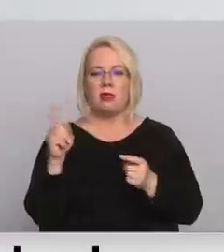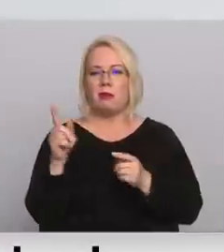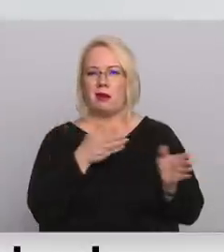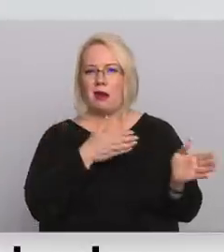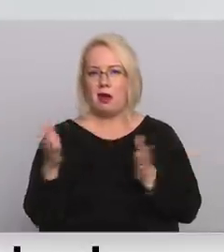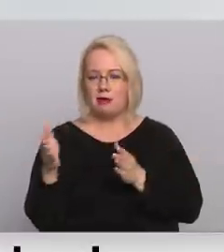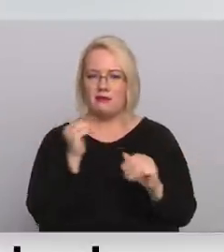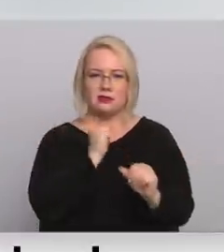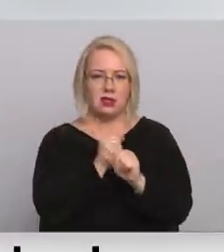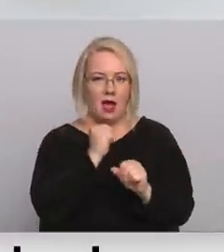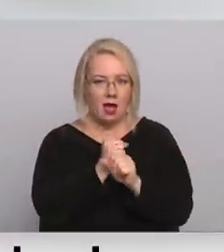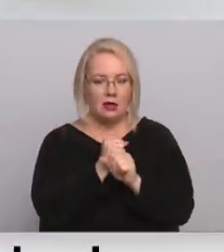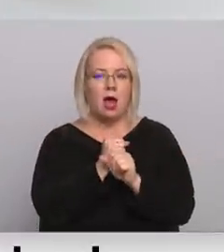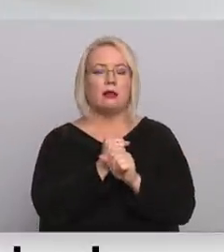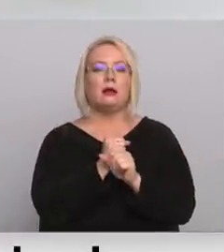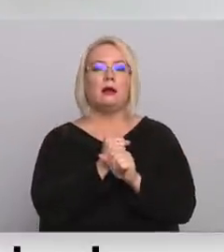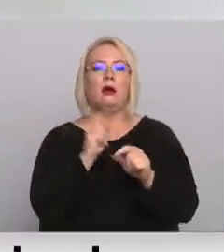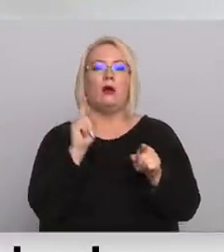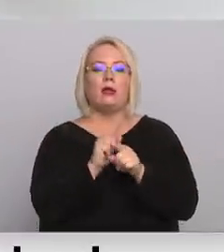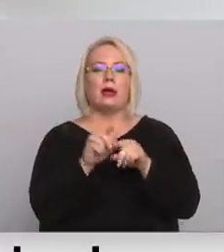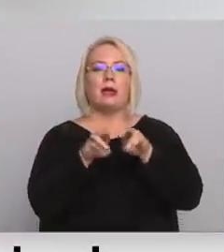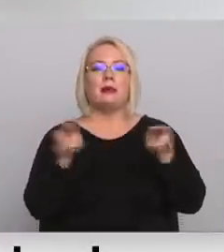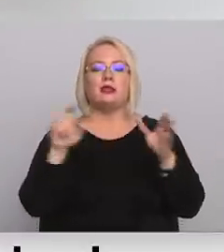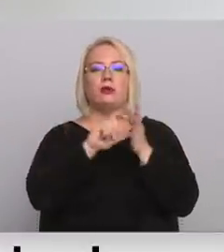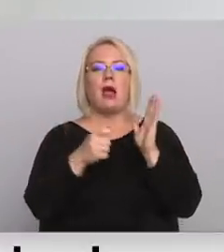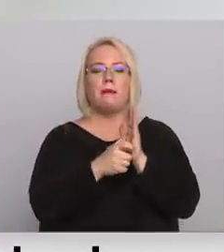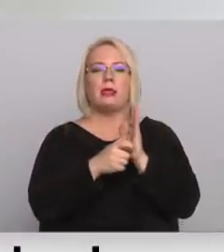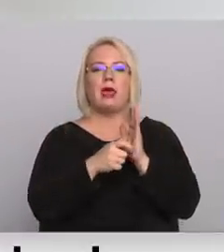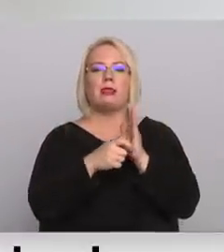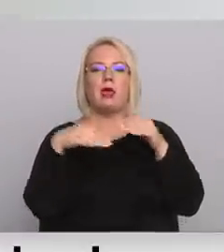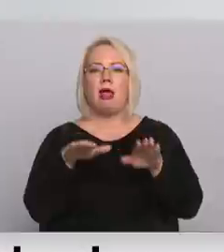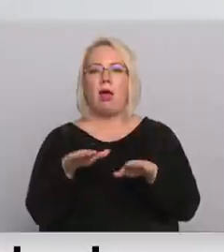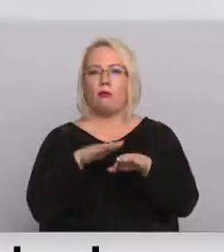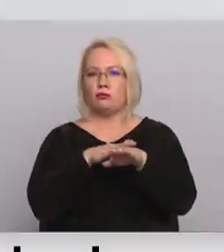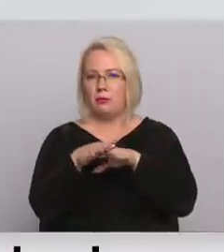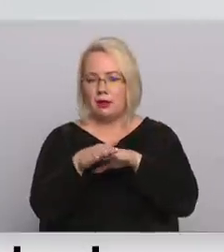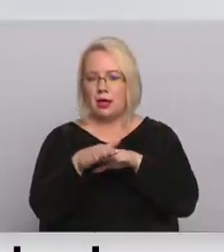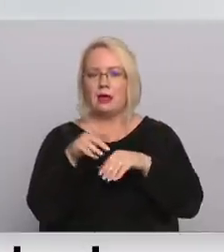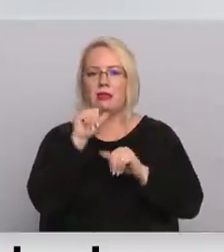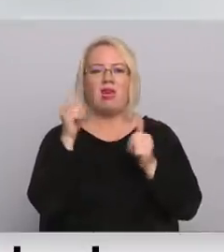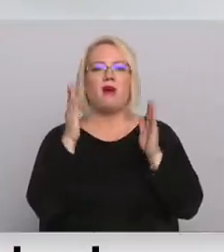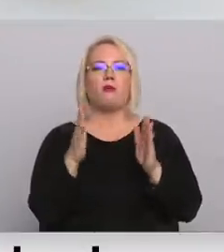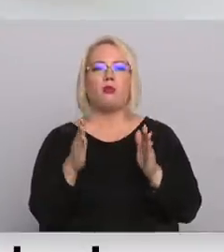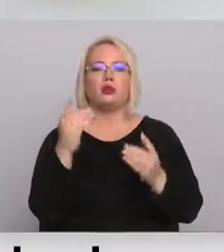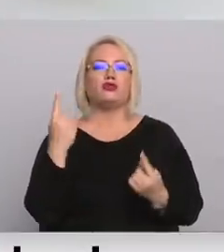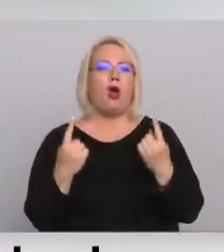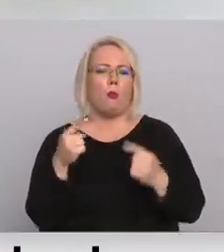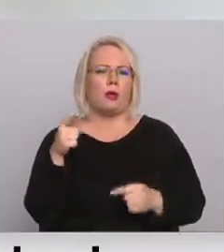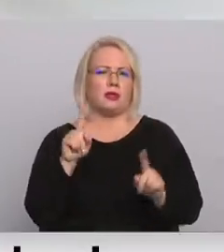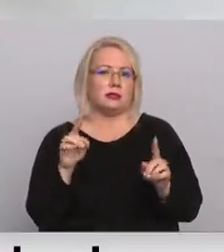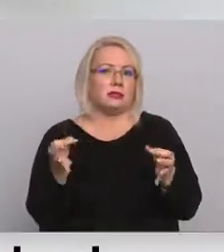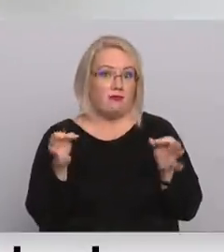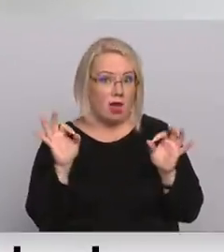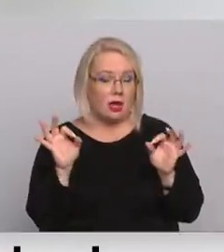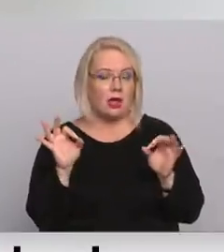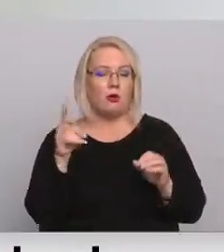strādāt un pildīt ministru kabinete lēmumus. Šajā ziņā, man liekas, ka mums nevar būt šaubu, ka tas ir svarīgi. Mums ir ļoti